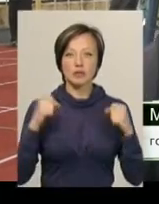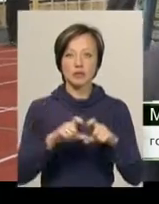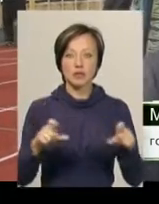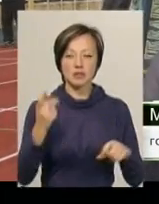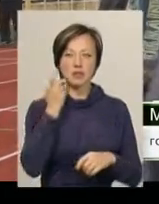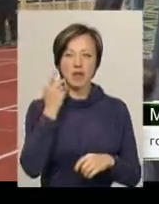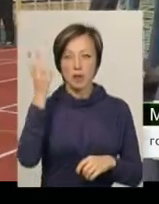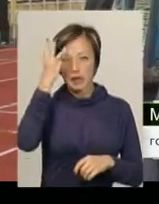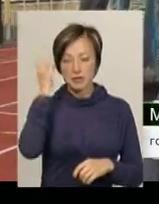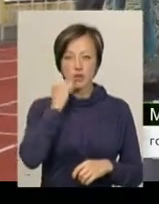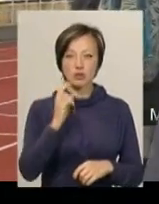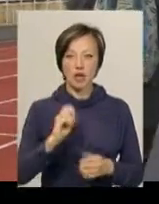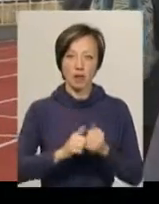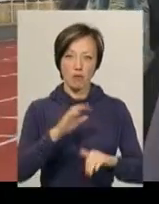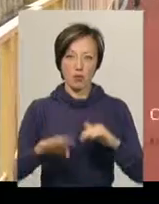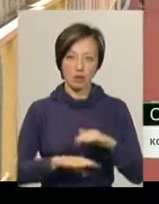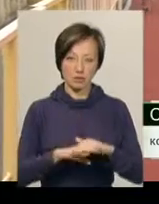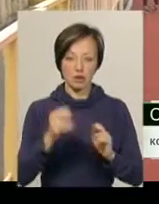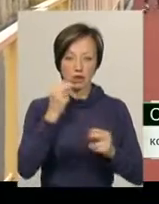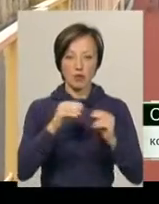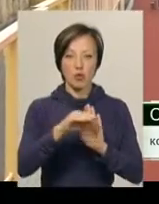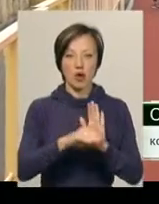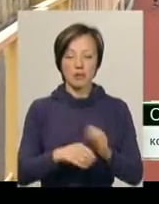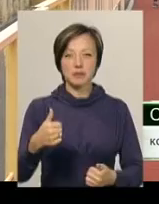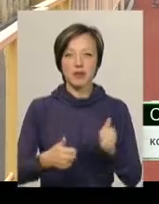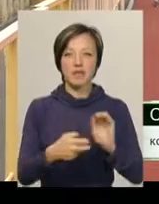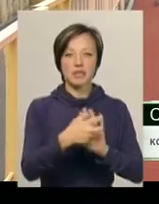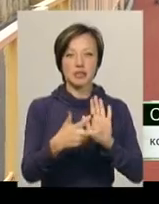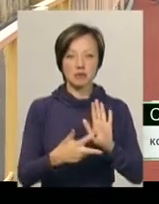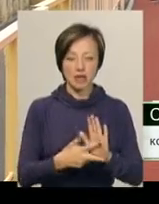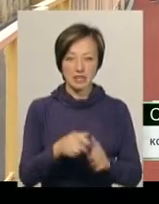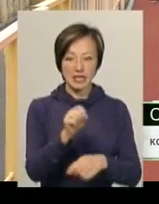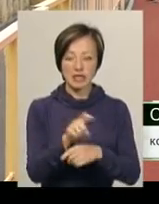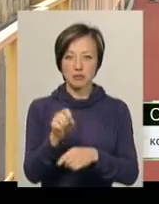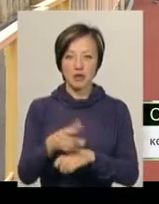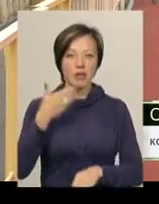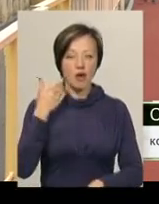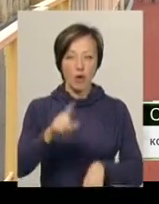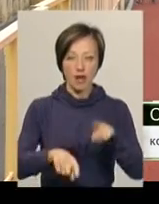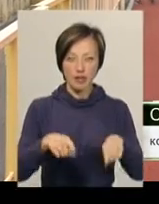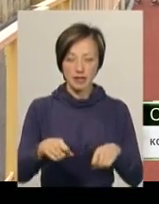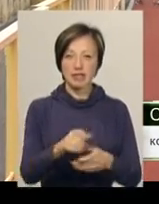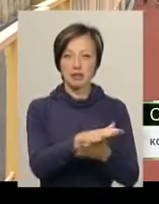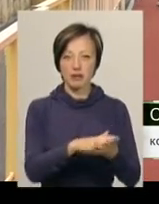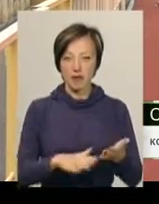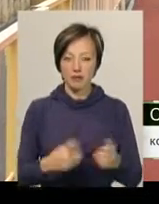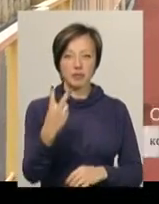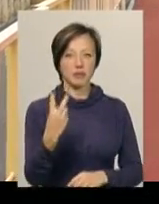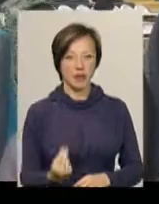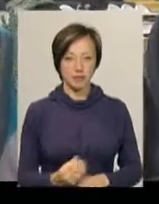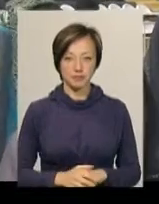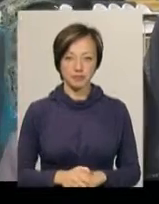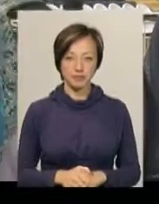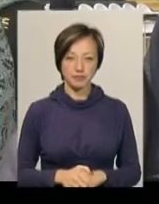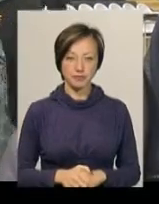Староконстантинов і Кам'янець-Подільський. У програмі змагань 18 дисциплін легкої атлетики. І триватимуть вони два дні.